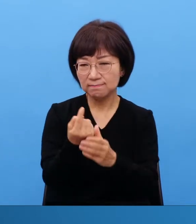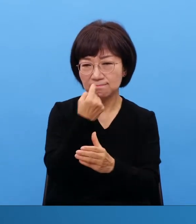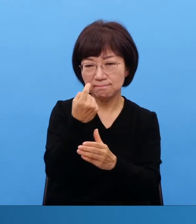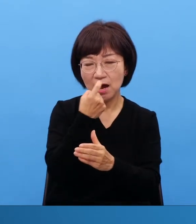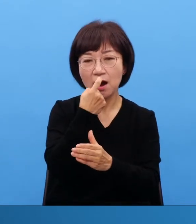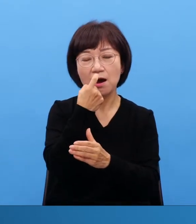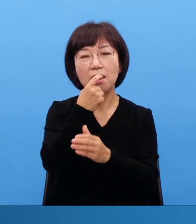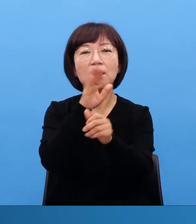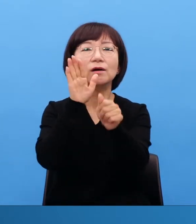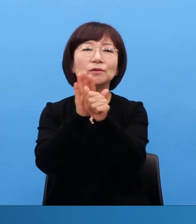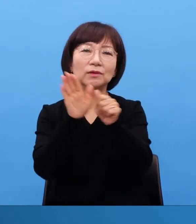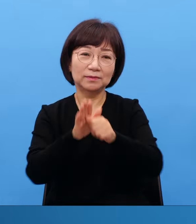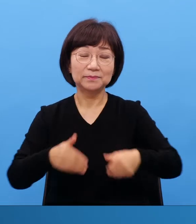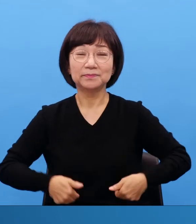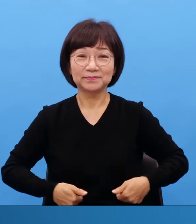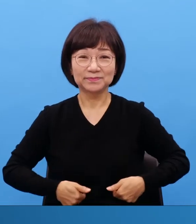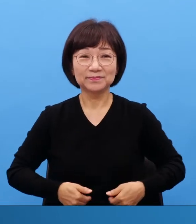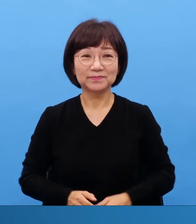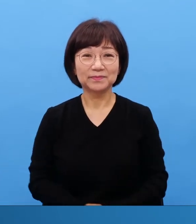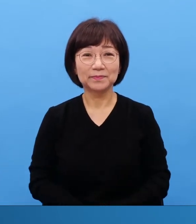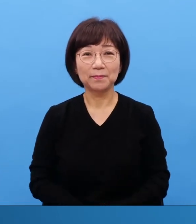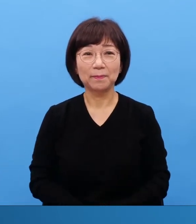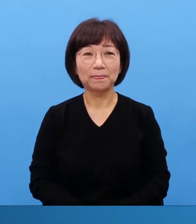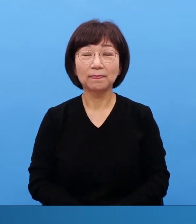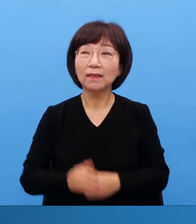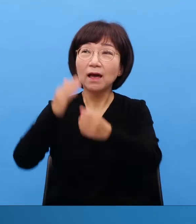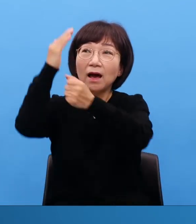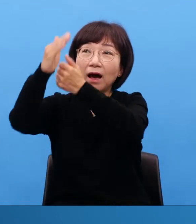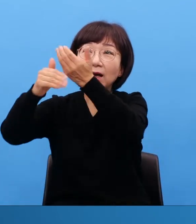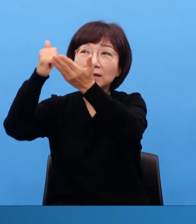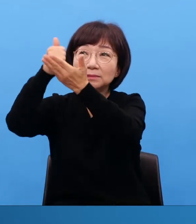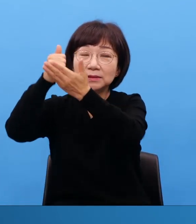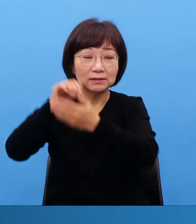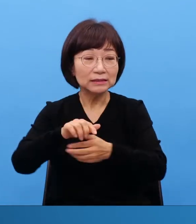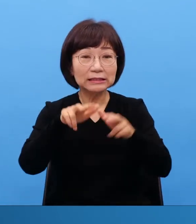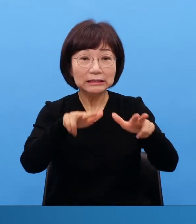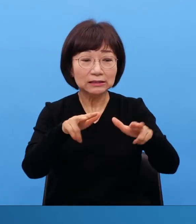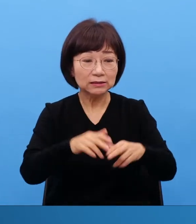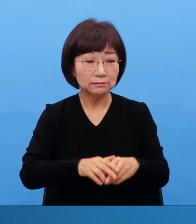심지어 하나님이 이스라엘 민족으로 텐트를 쳐서라도 알게 만들었잖아요